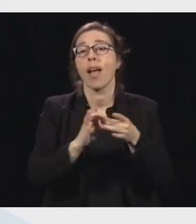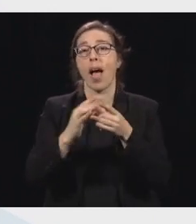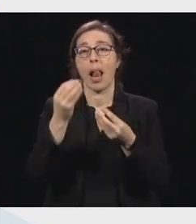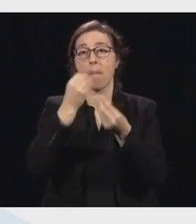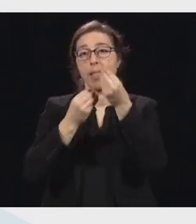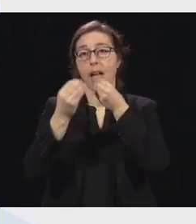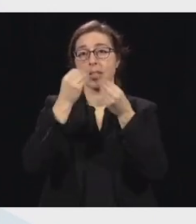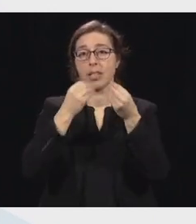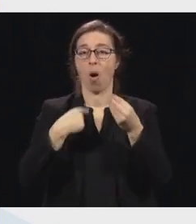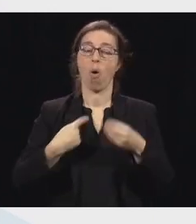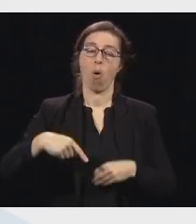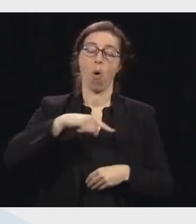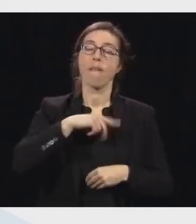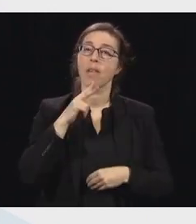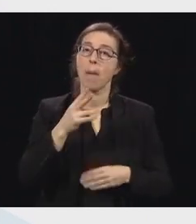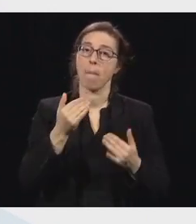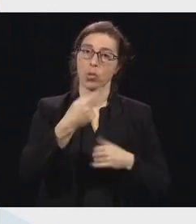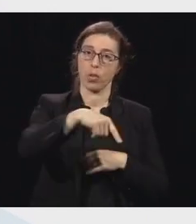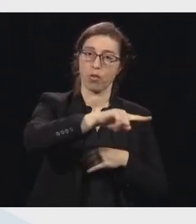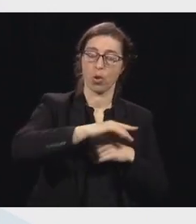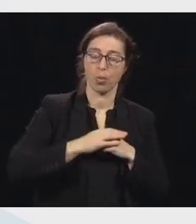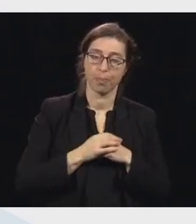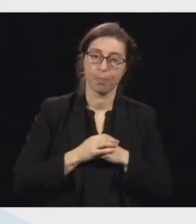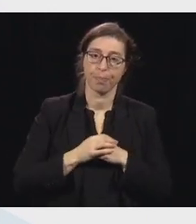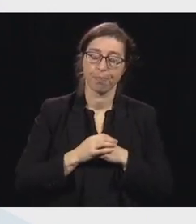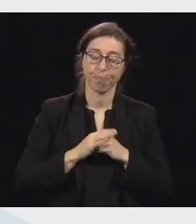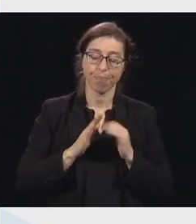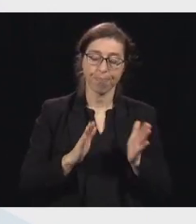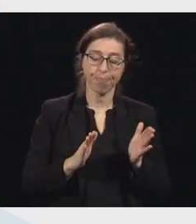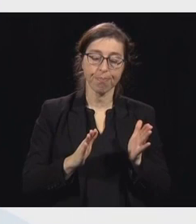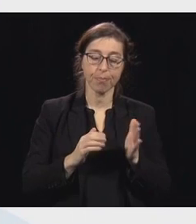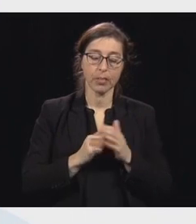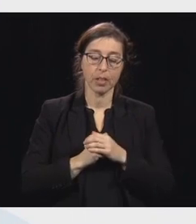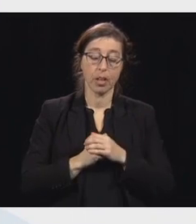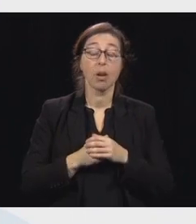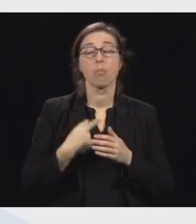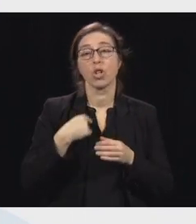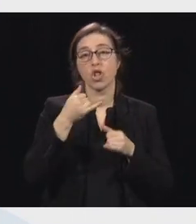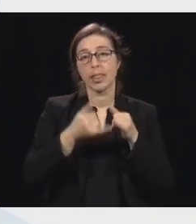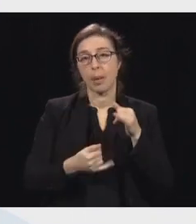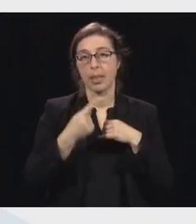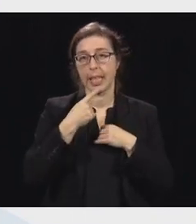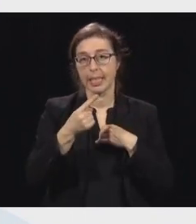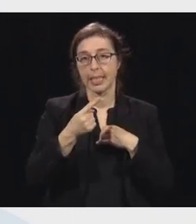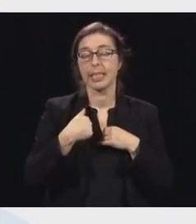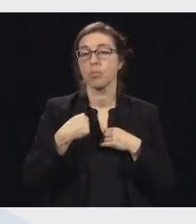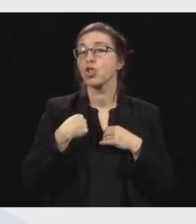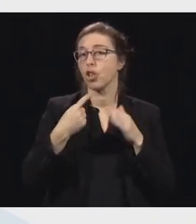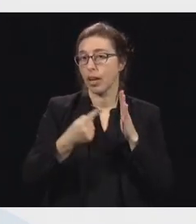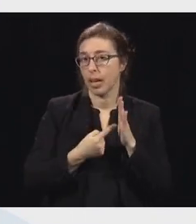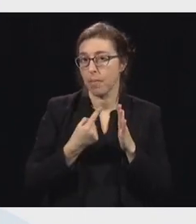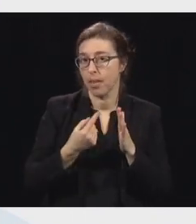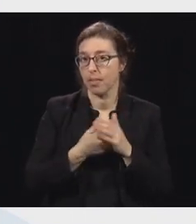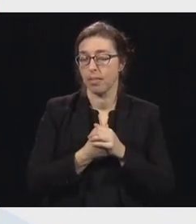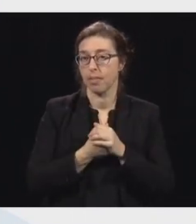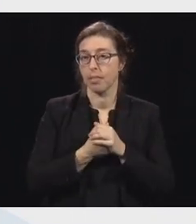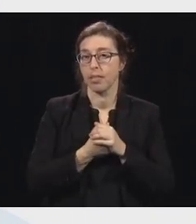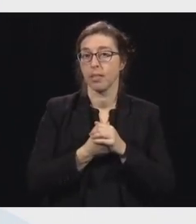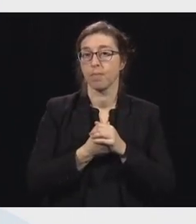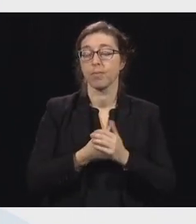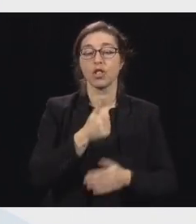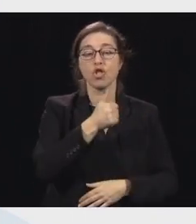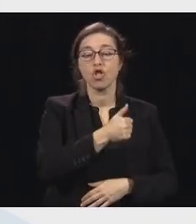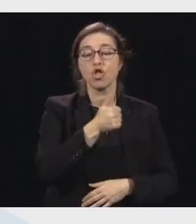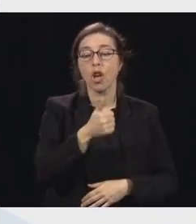besoin de vous autres. Donc, je termine en vous disant, en répétant que chaque